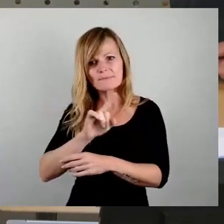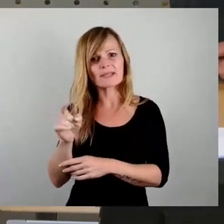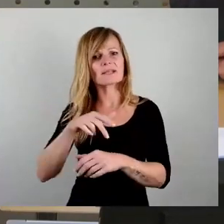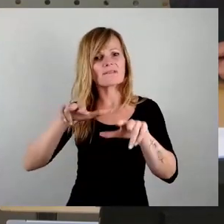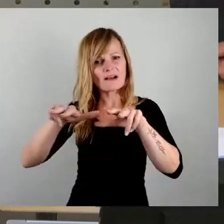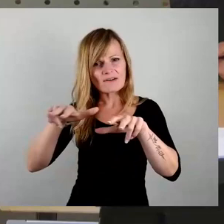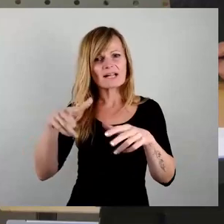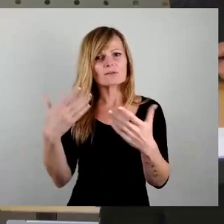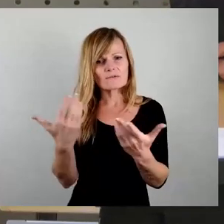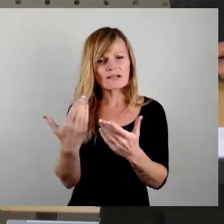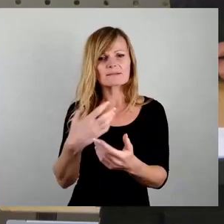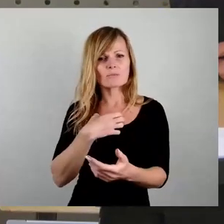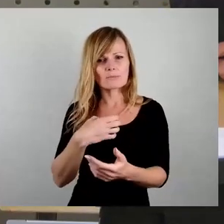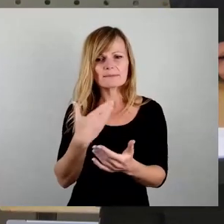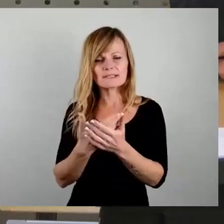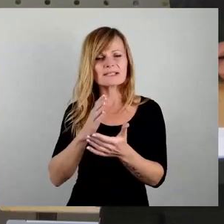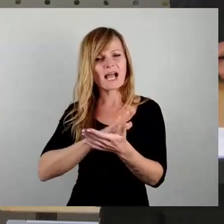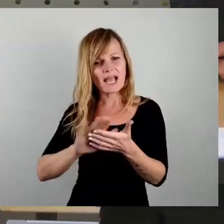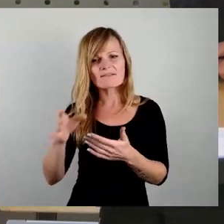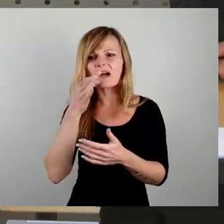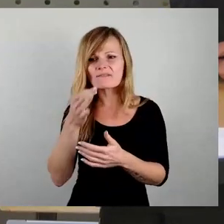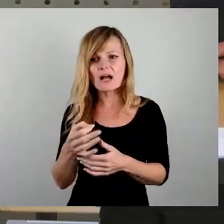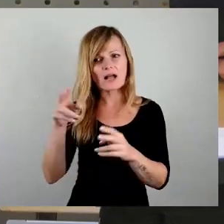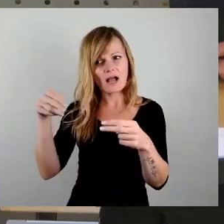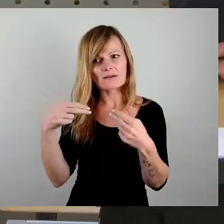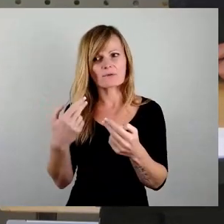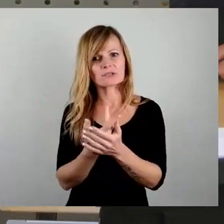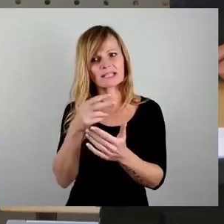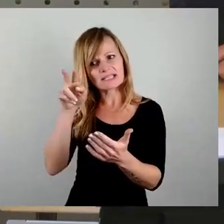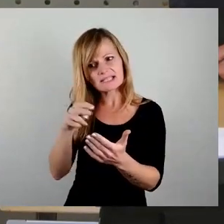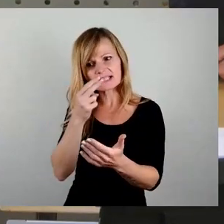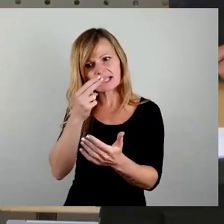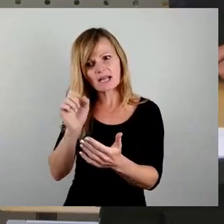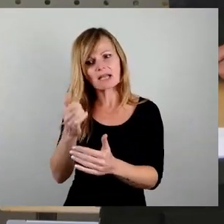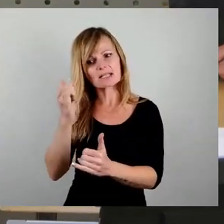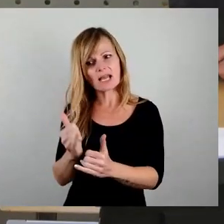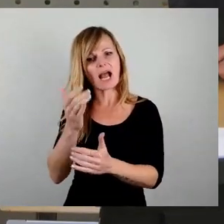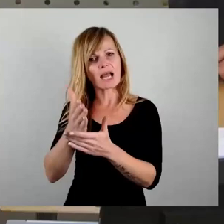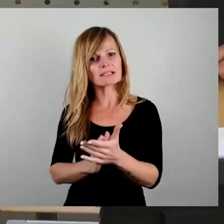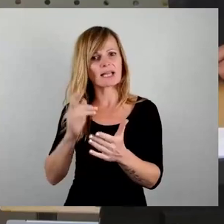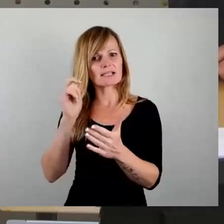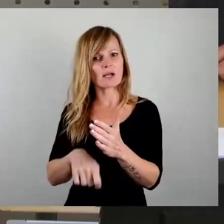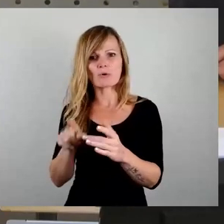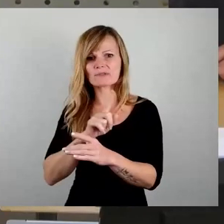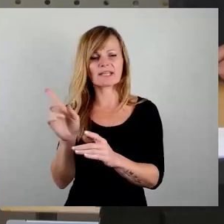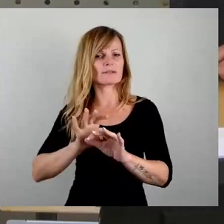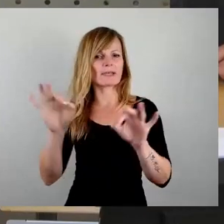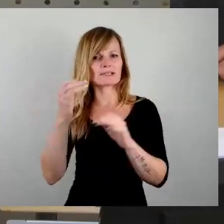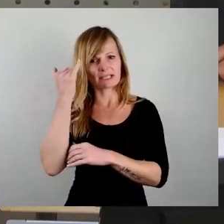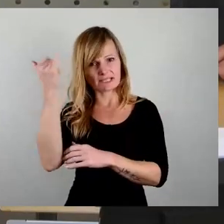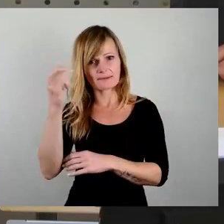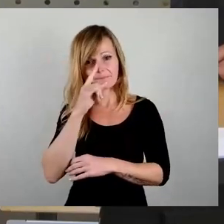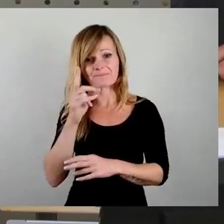Frage zu beantworten, dass ich ablesen kann, ja, okay, Anteilskauf ist doch nicht die beste Idee. Denn wenn jetzt das stimmt, was ich vermute,